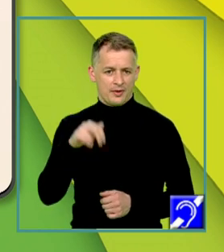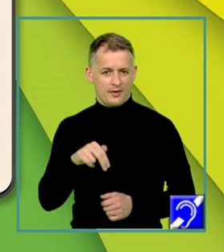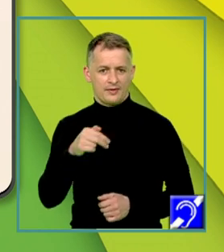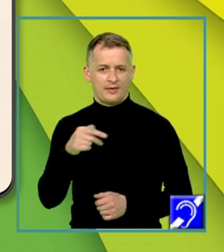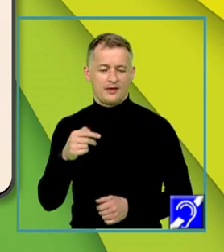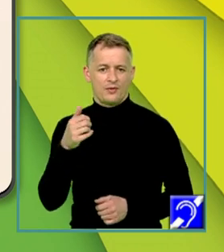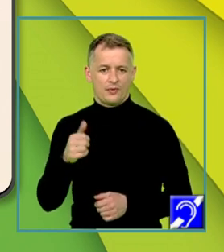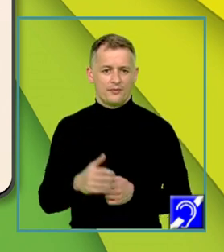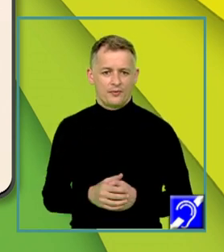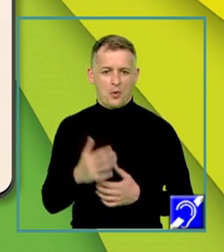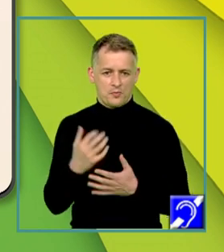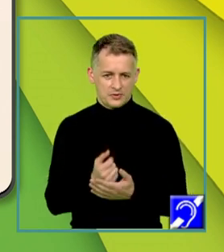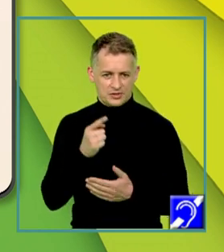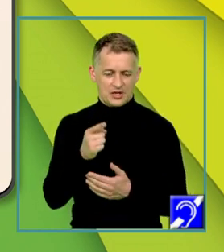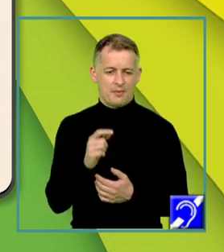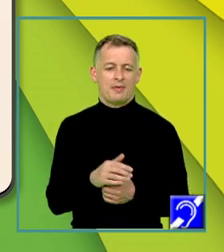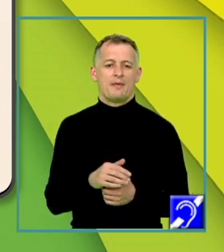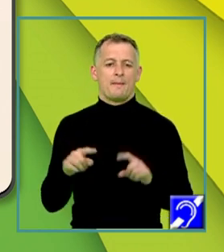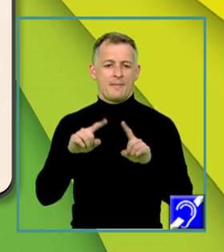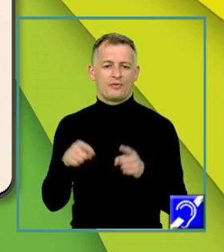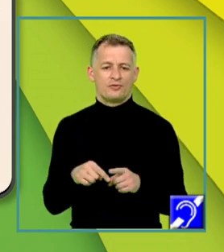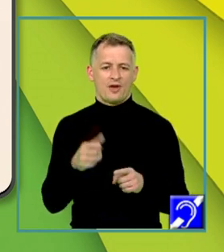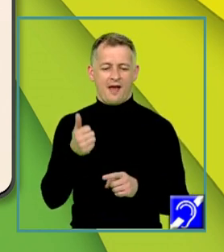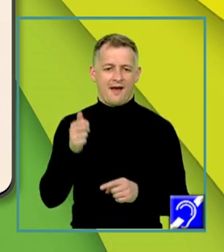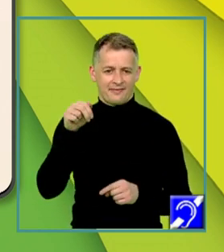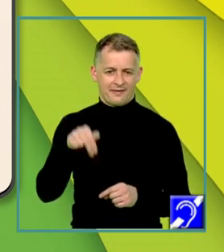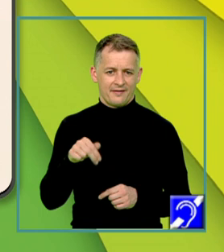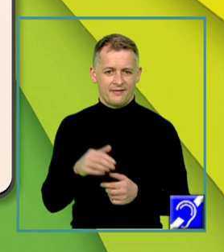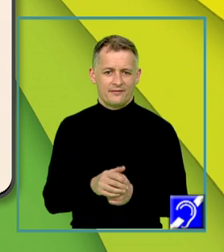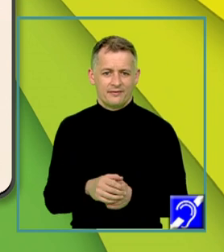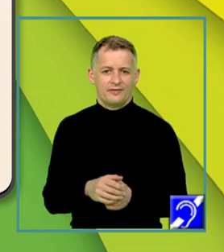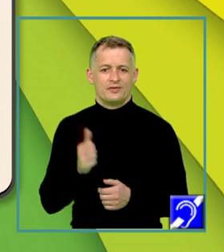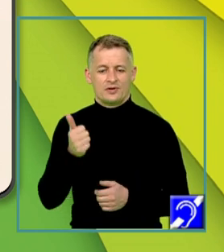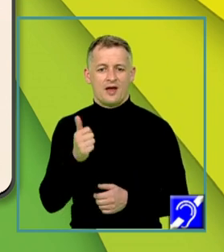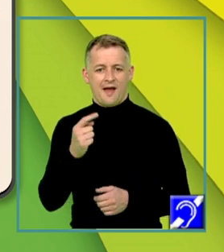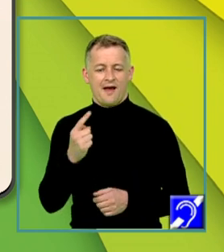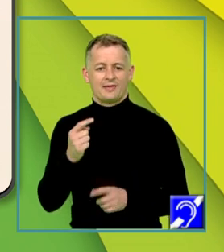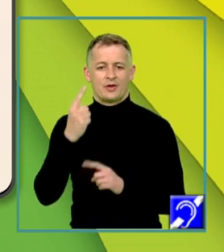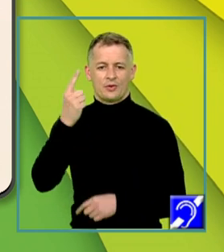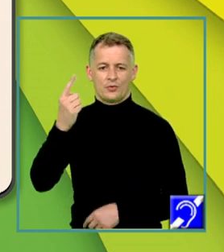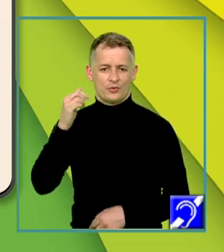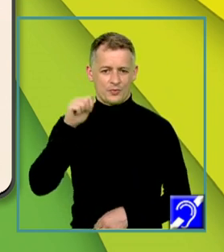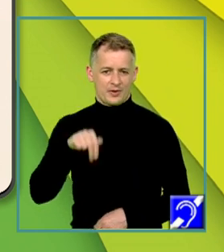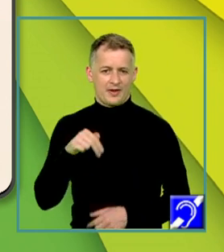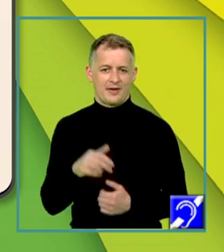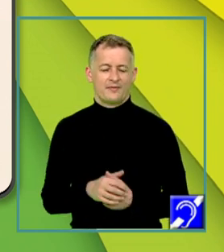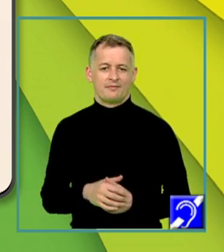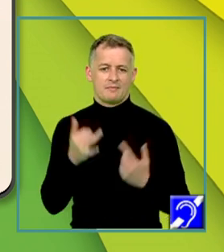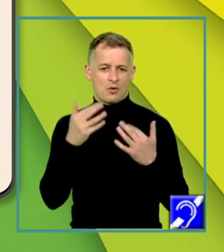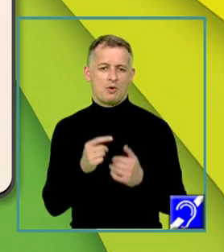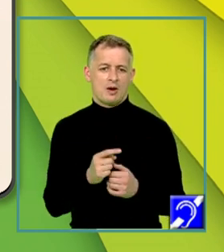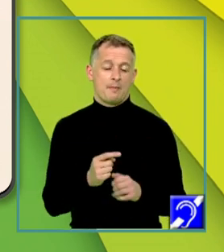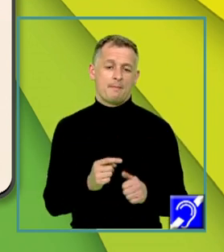A de Ien și respectiv A de Ien. Calculăm pe rând mai întâi